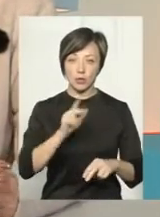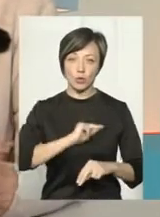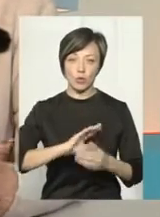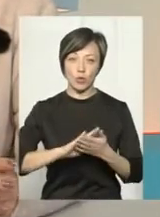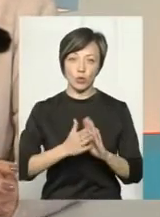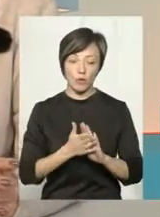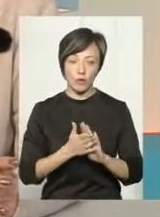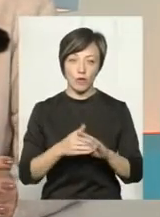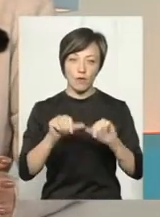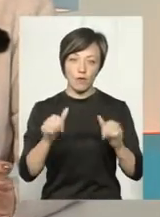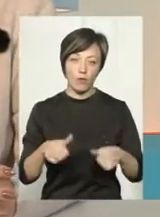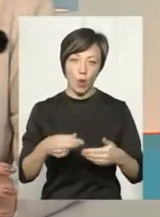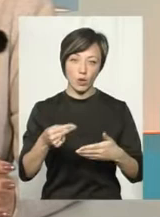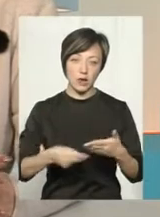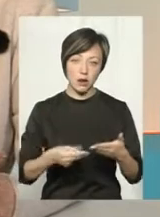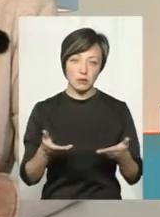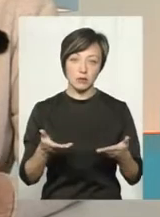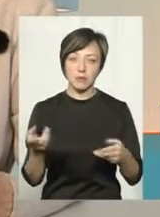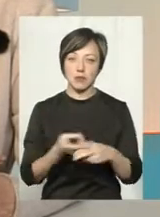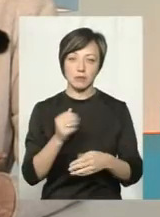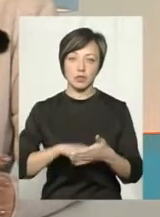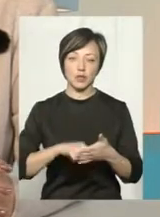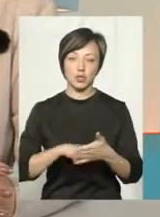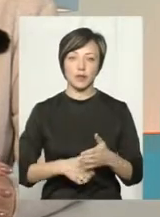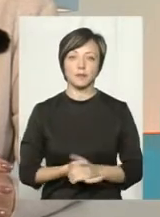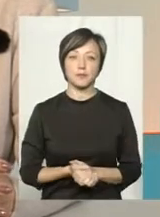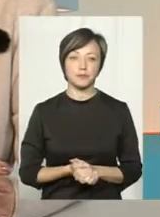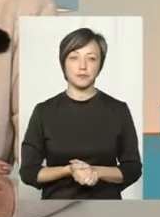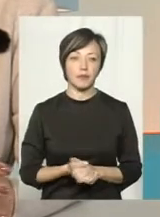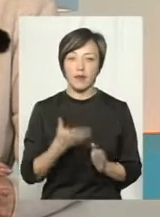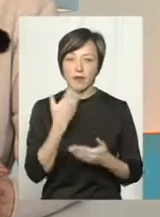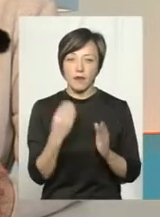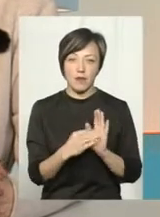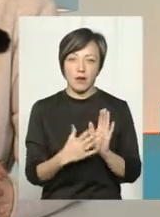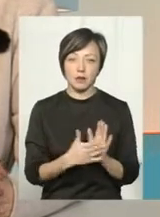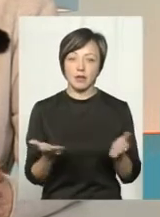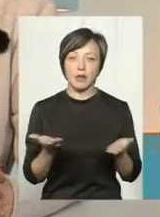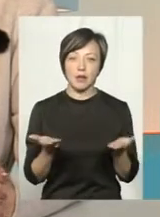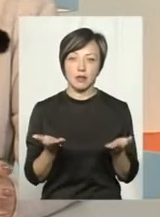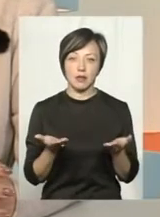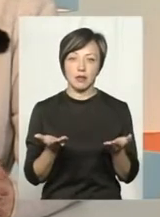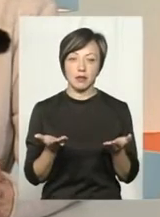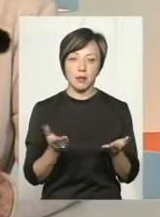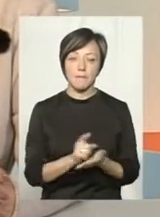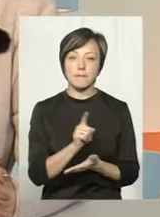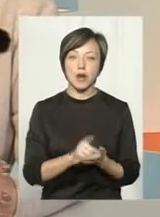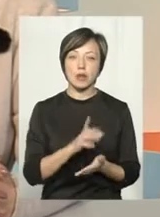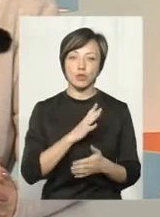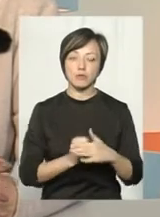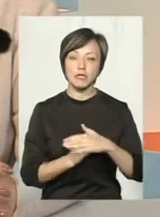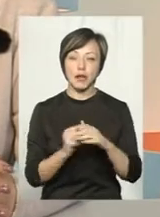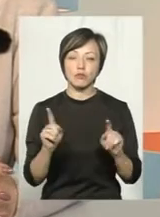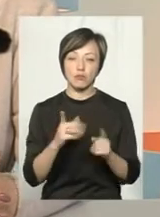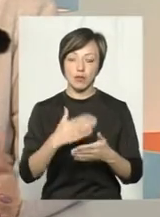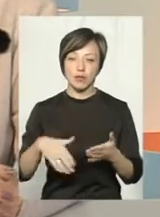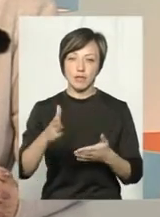договору в формі контракта без причин. Не вказується, які там мали бути підстави для